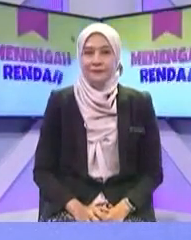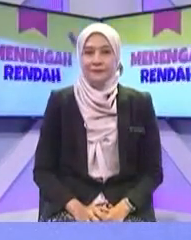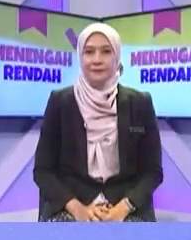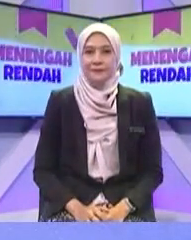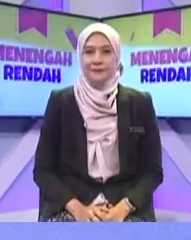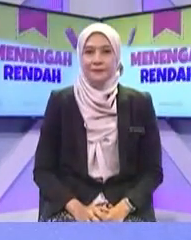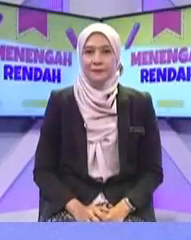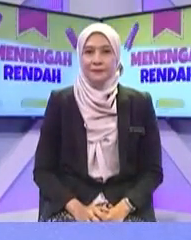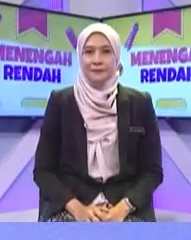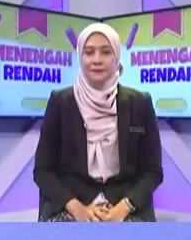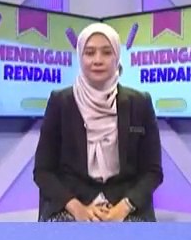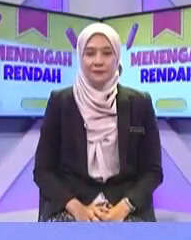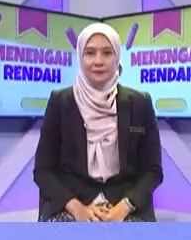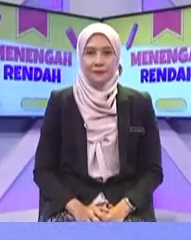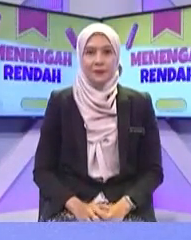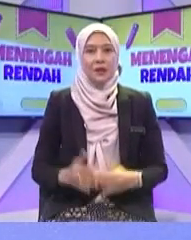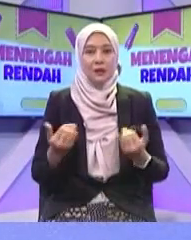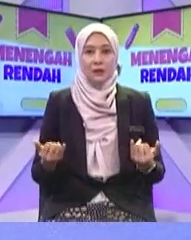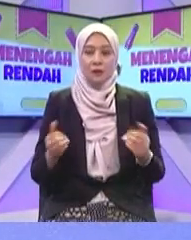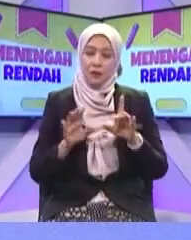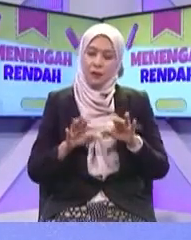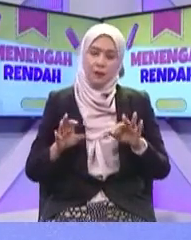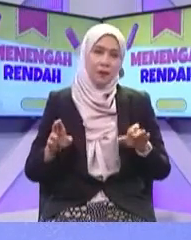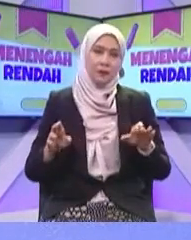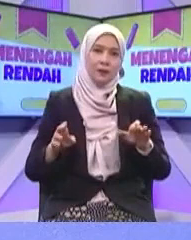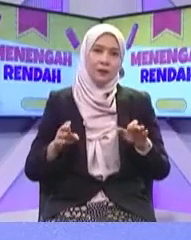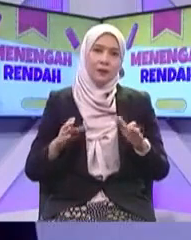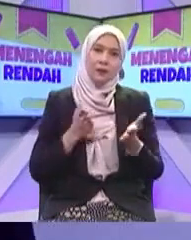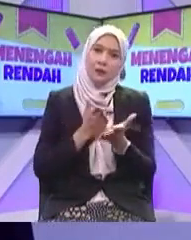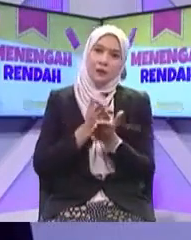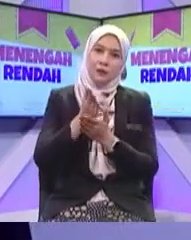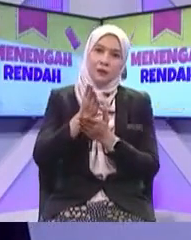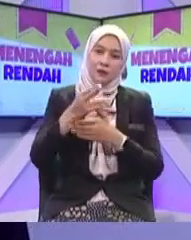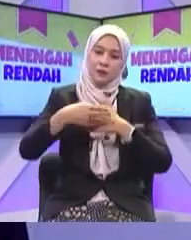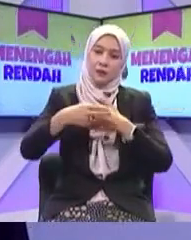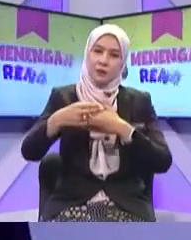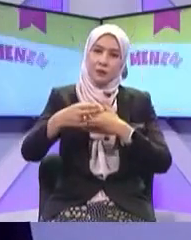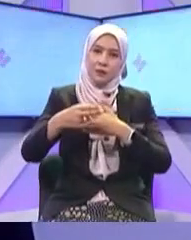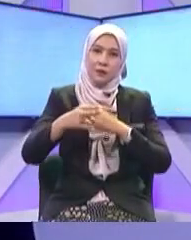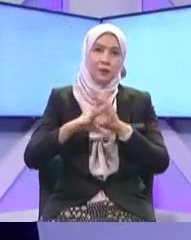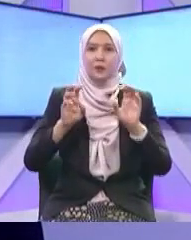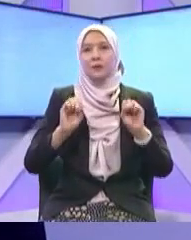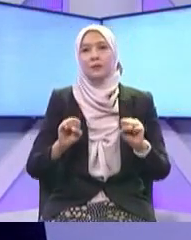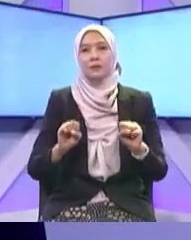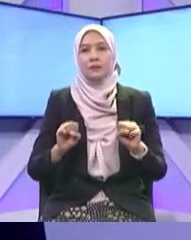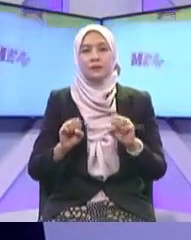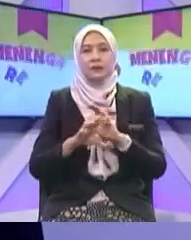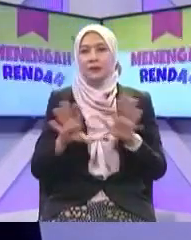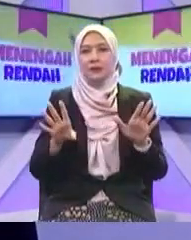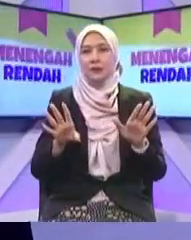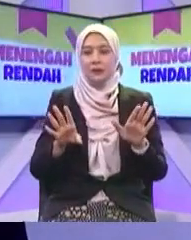komputer Dan kita taip Kita terus hantar Tak payah Dah nak Betul-betulkan dan sebagainya Itu dah perkembangan